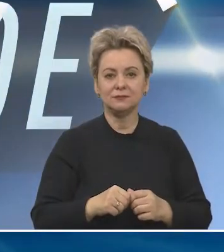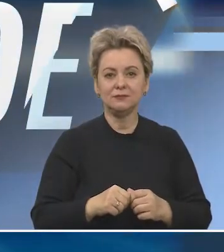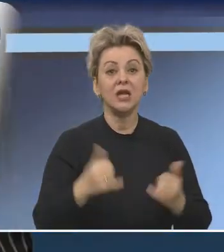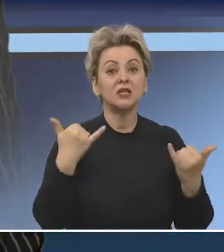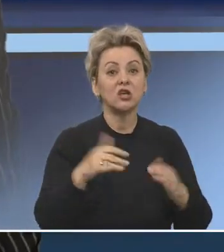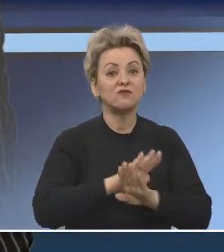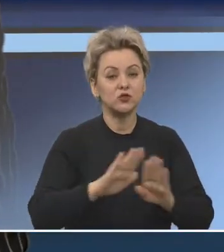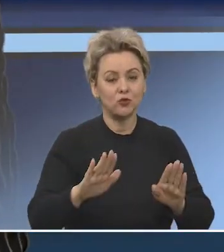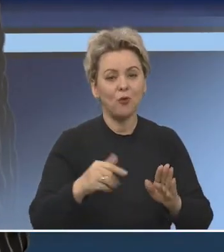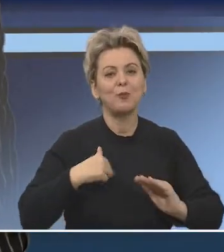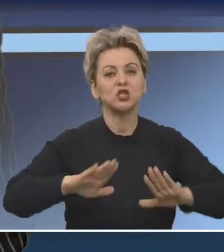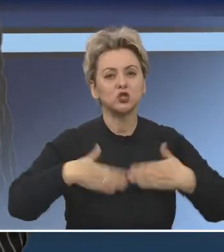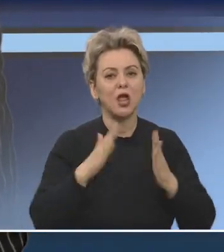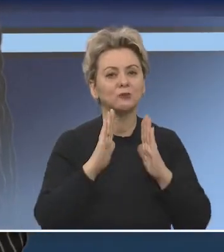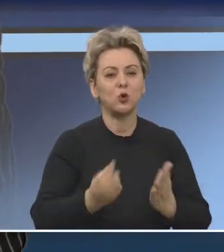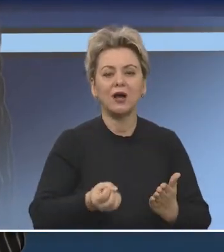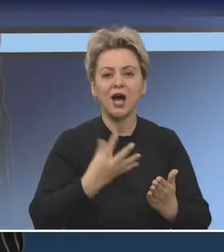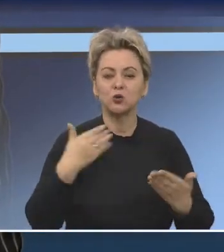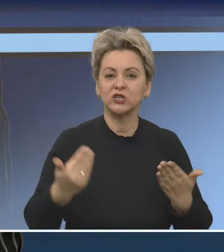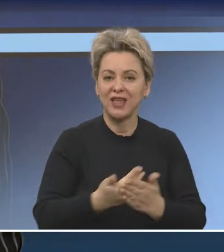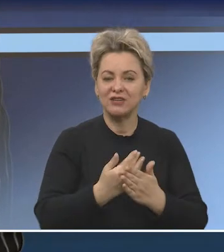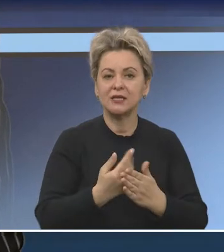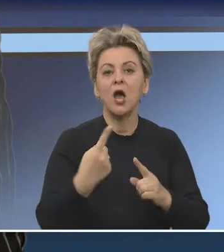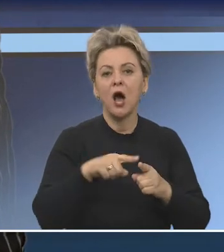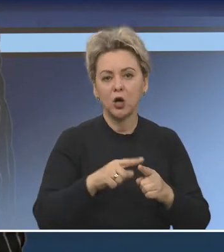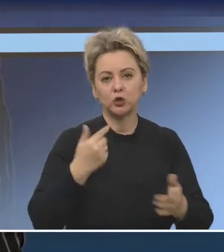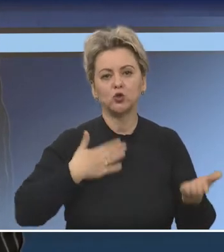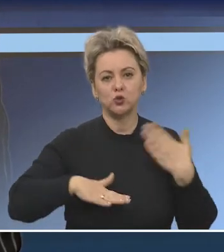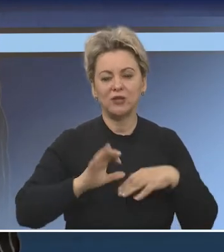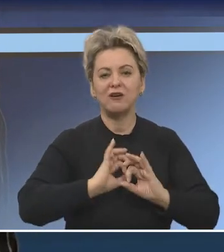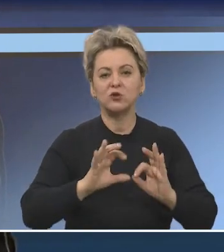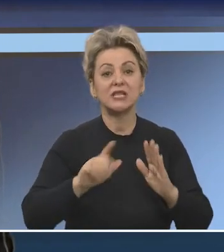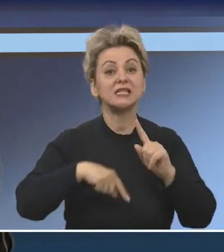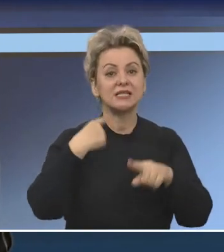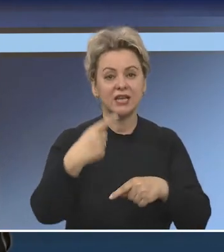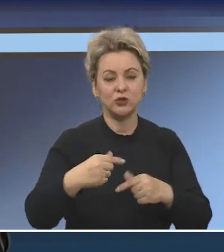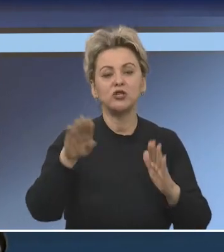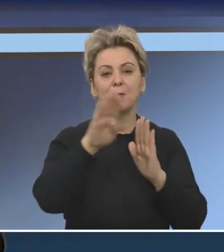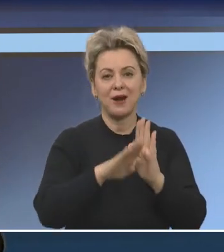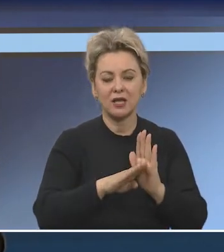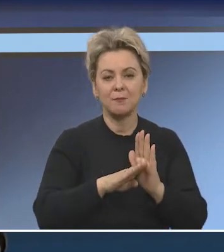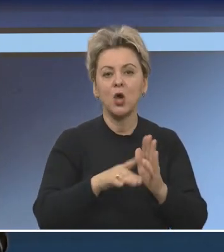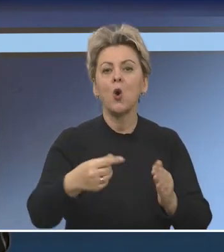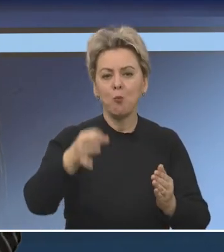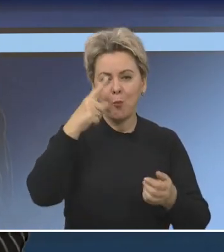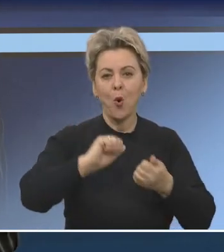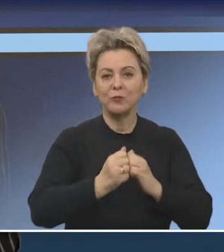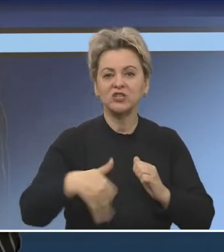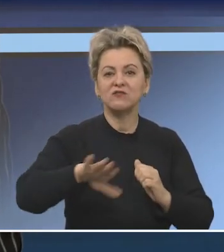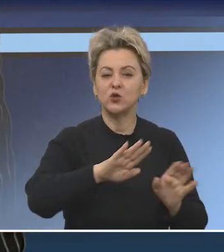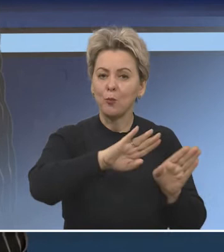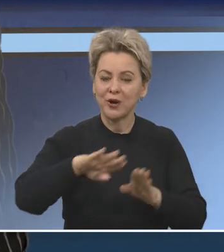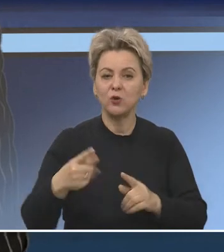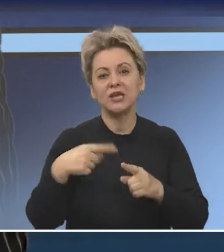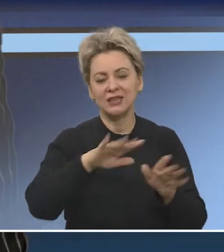На сегодня это все. Мы желаем вам только хороших новостей, о которых мы с удовольствием расскажем в нашей следующей программе. Помните,